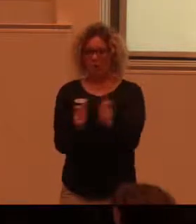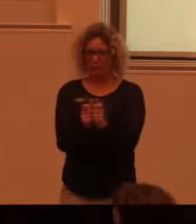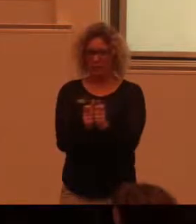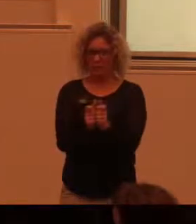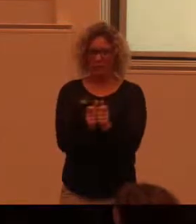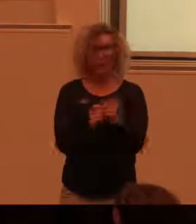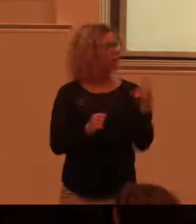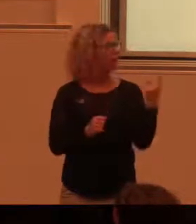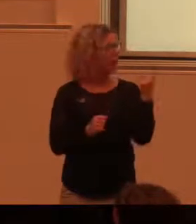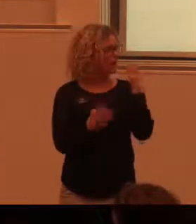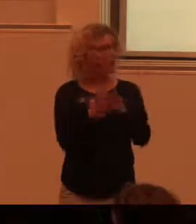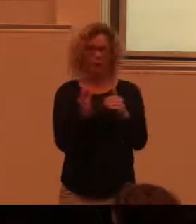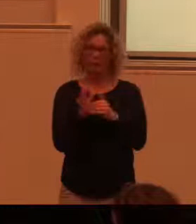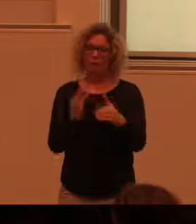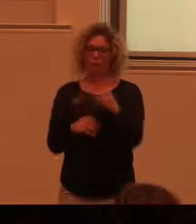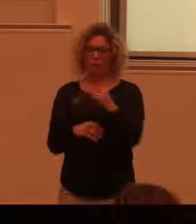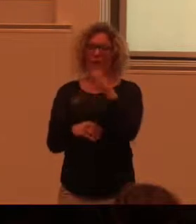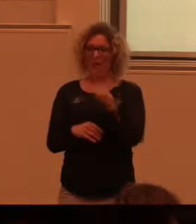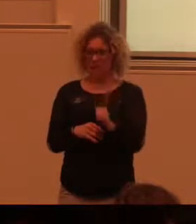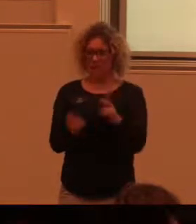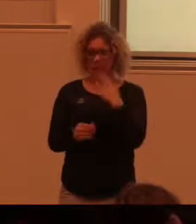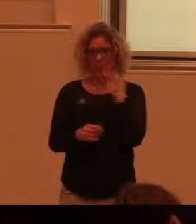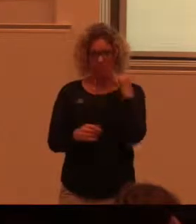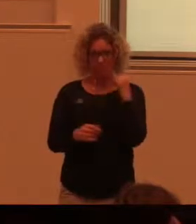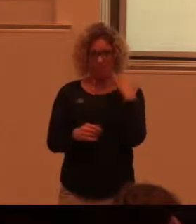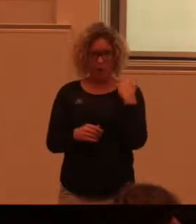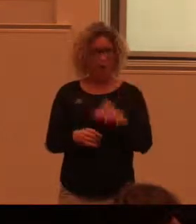det andra då, histerna, är just från Väsen som jag pratade om förr.